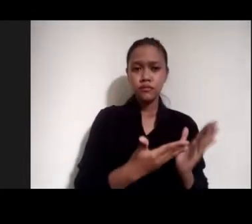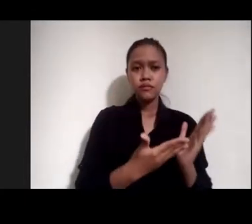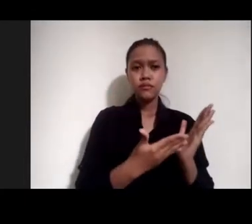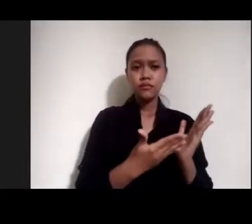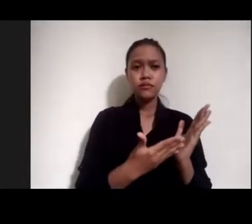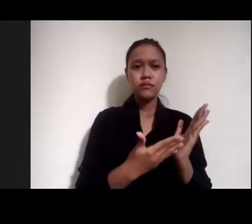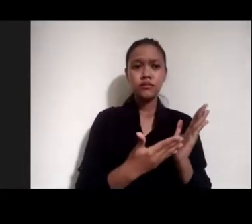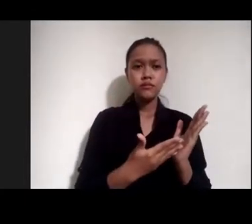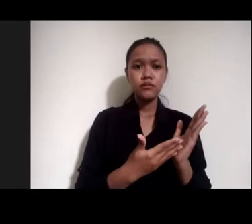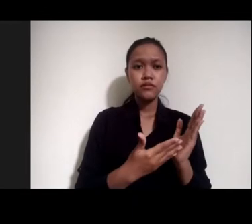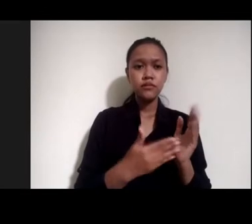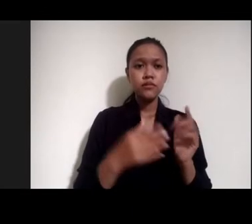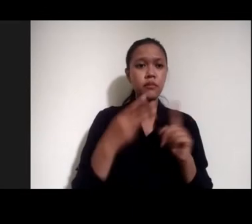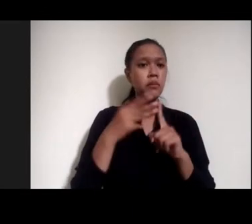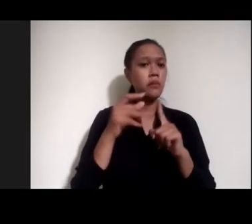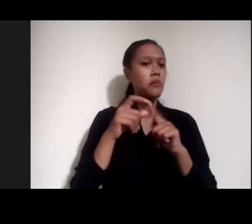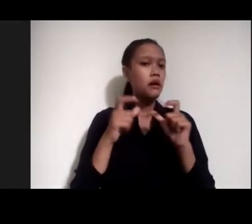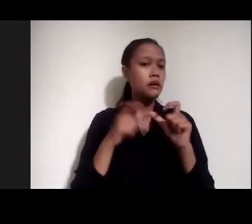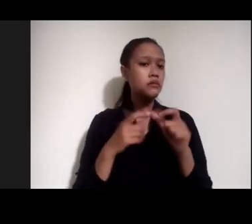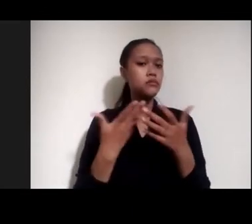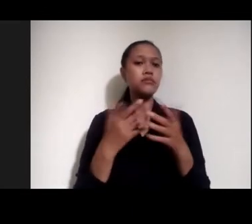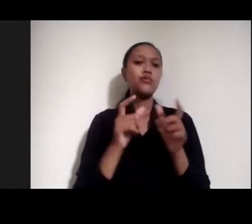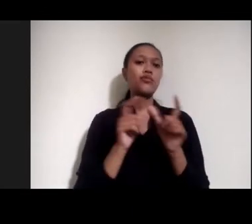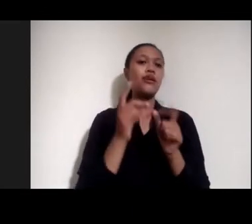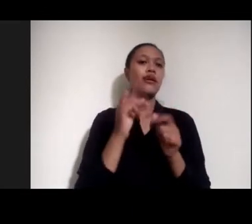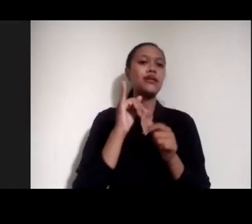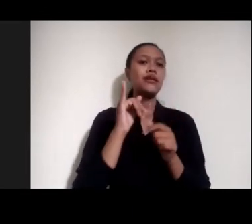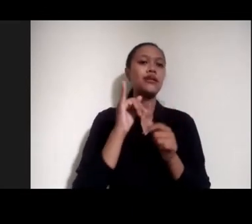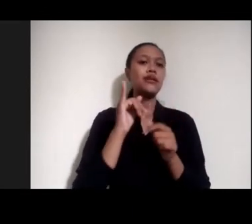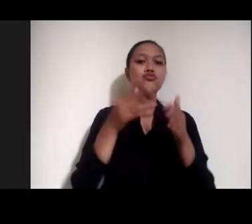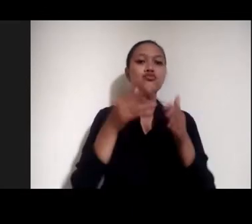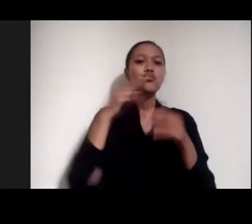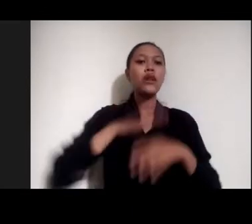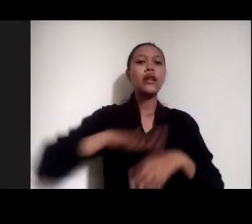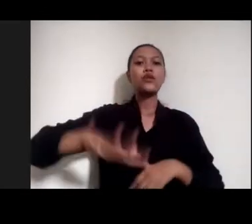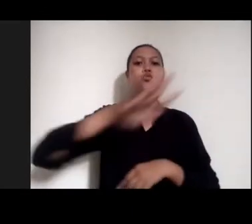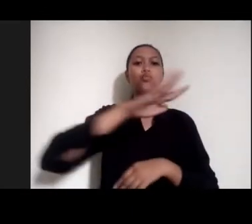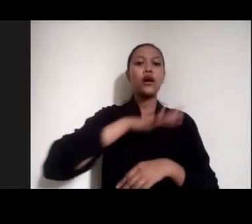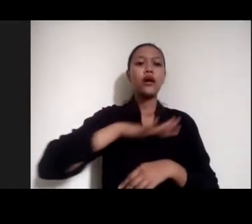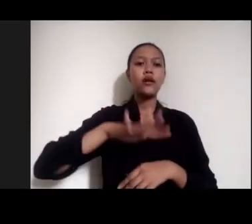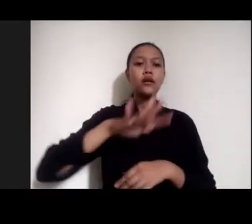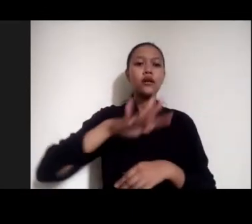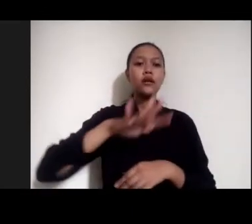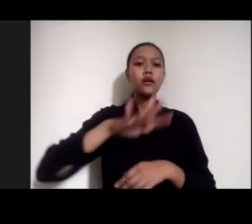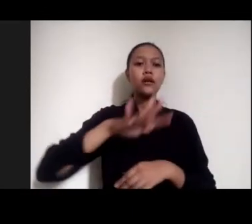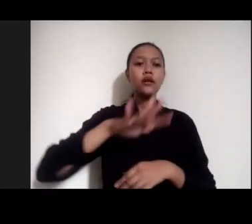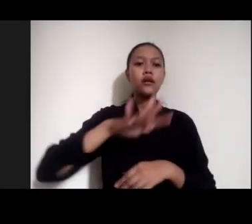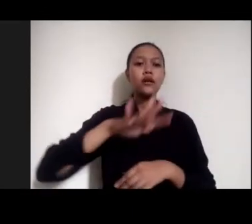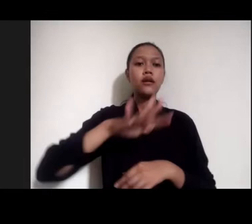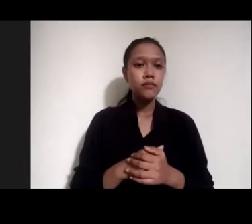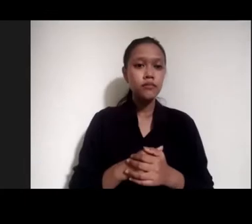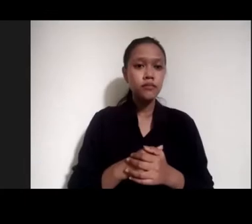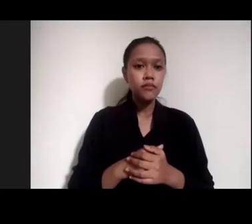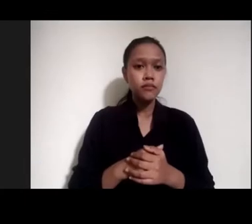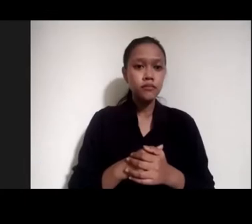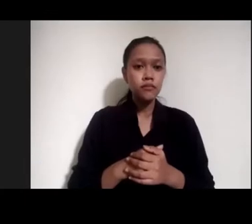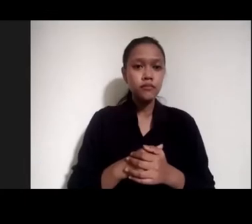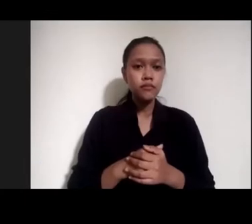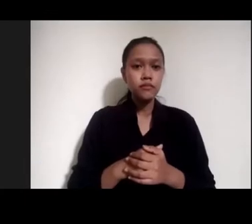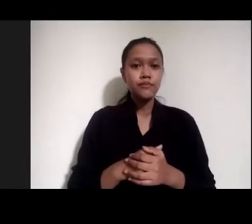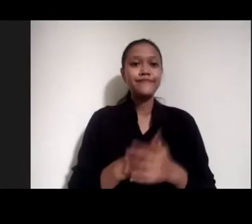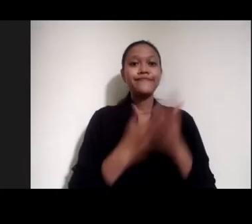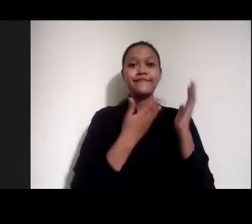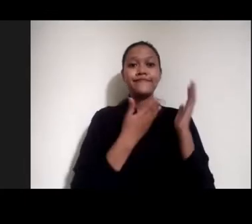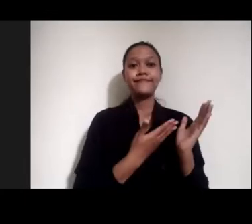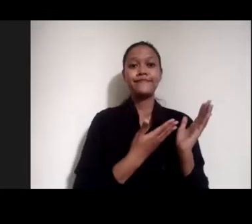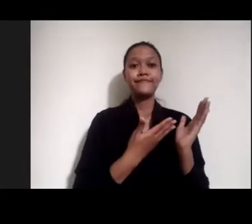ada BPS Ada WRI Ini khusus untuk Lingkungan KPU juga ada Dan BPS juga ada Nah ini